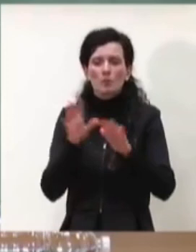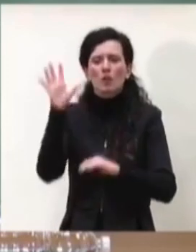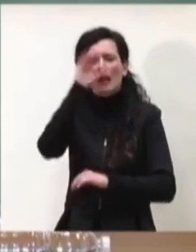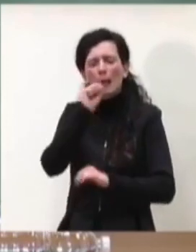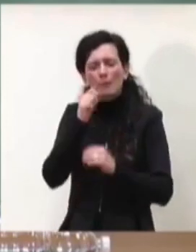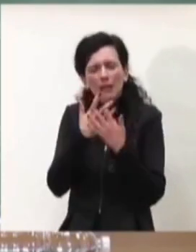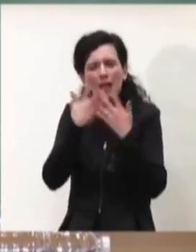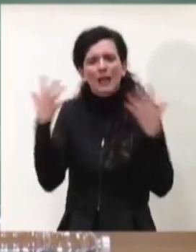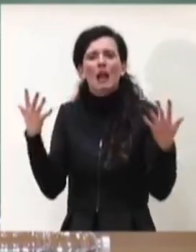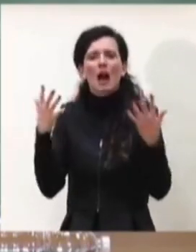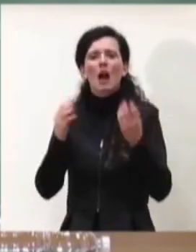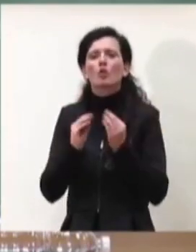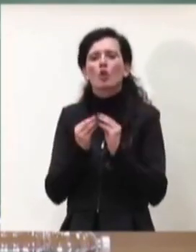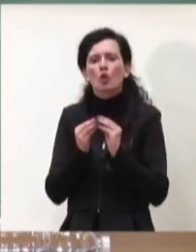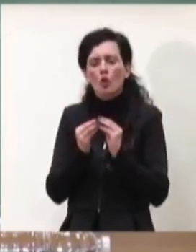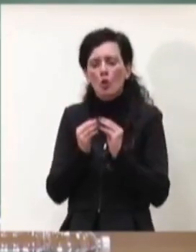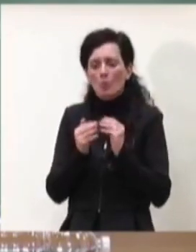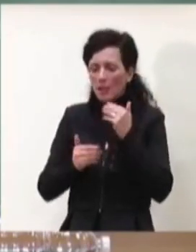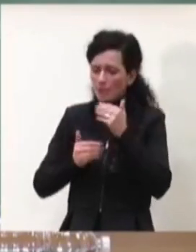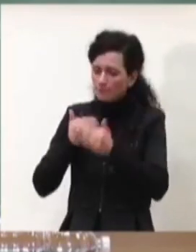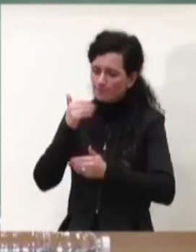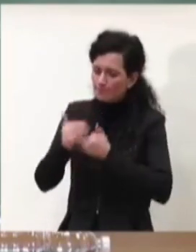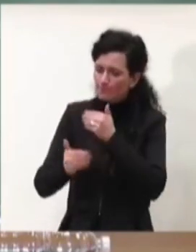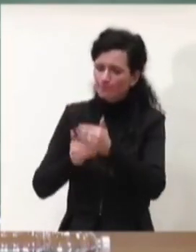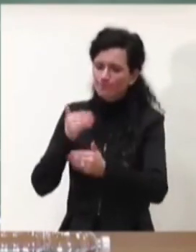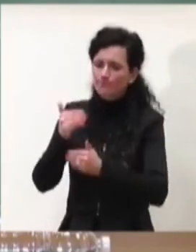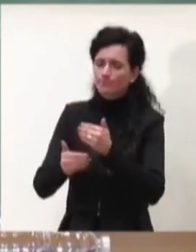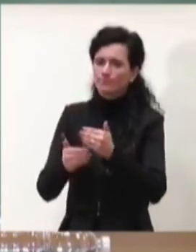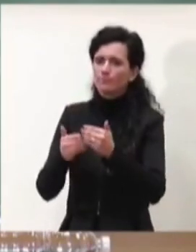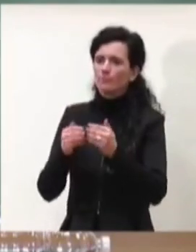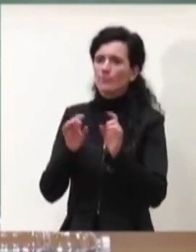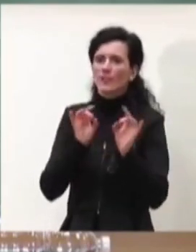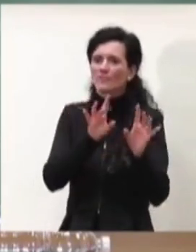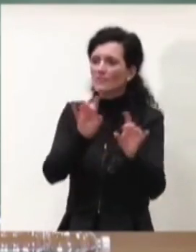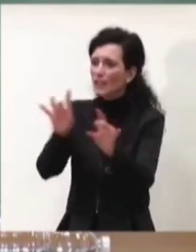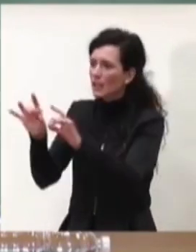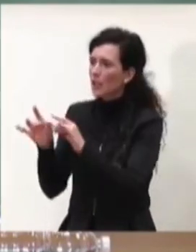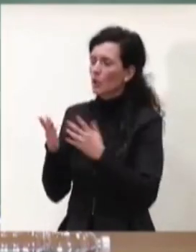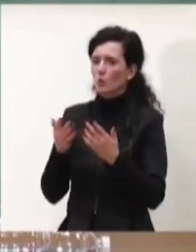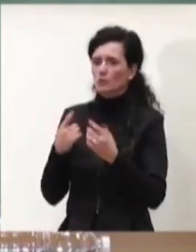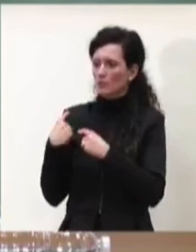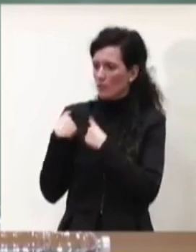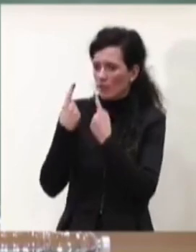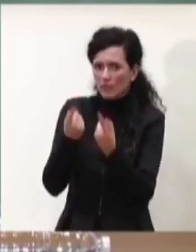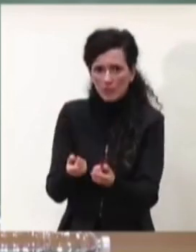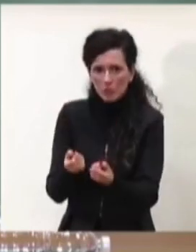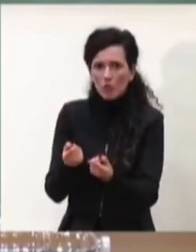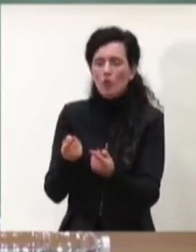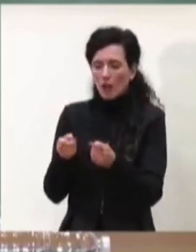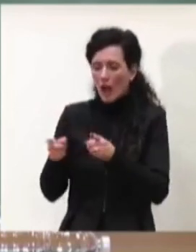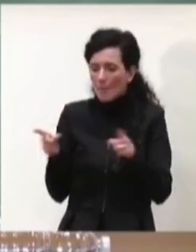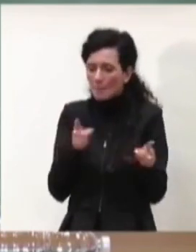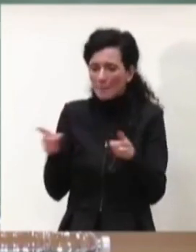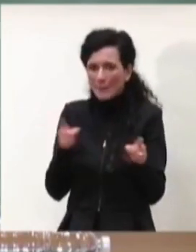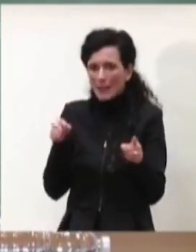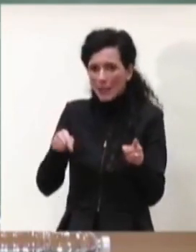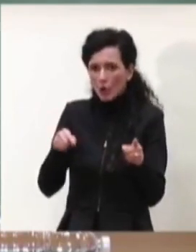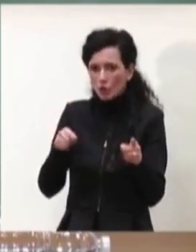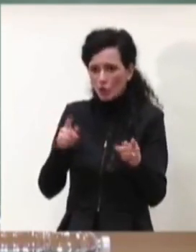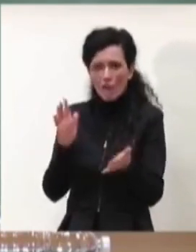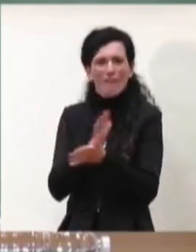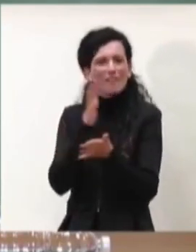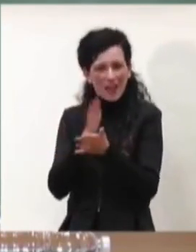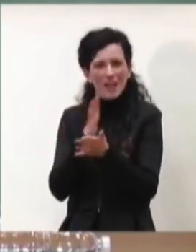la circolazione del virus durante questo periodo